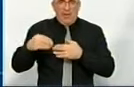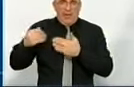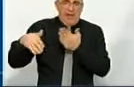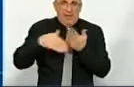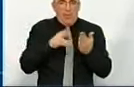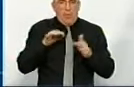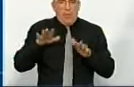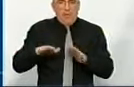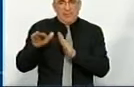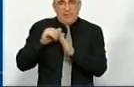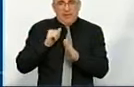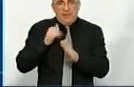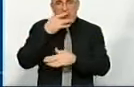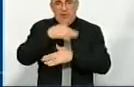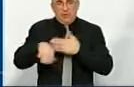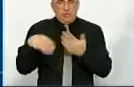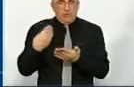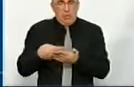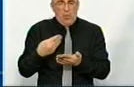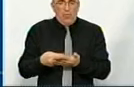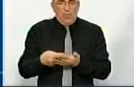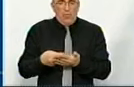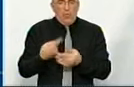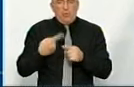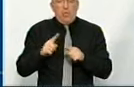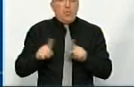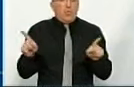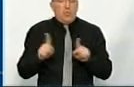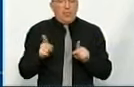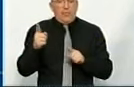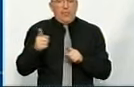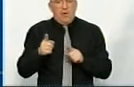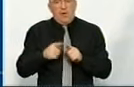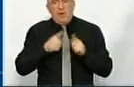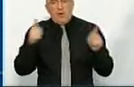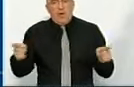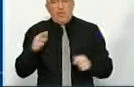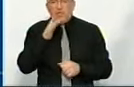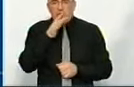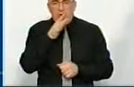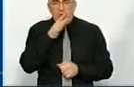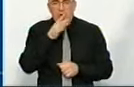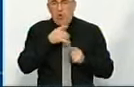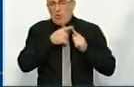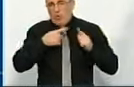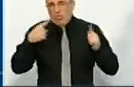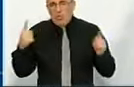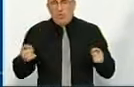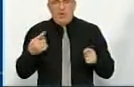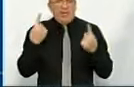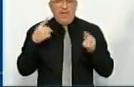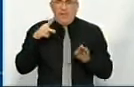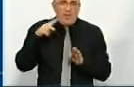увагу по місцевим запозиченням, саме зовнішніх інвесторів, тому що вони розтягнуті в часі, довгі, невелике